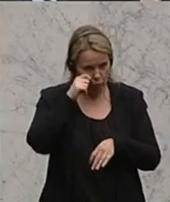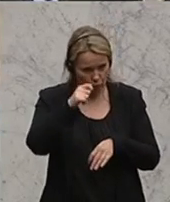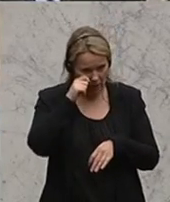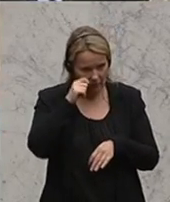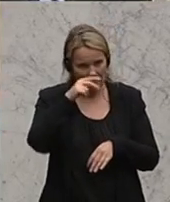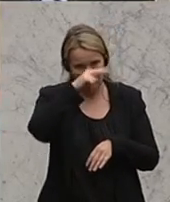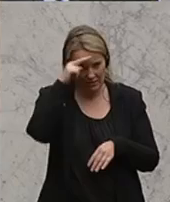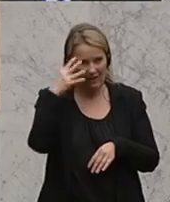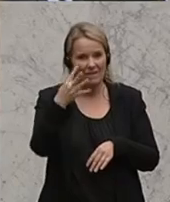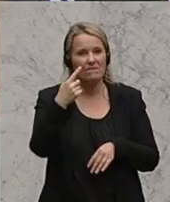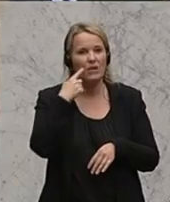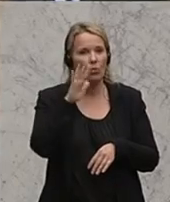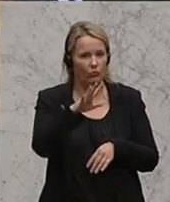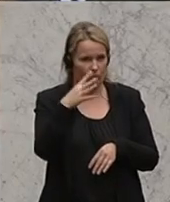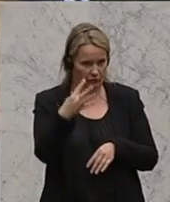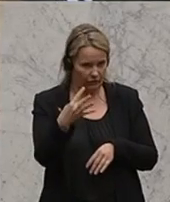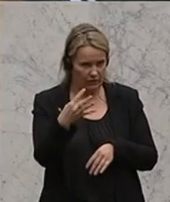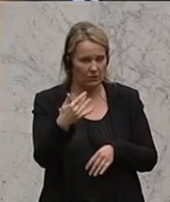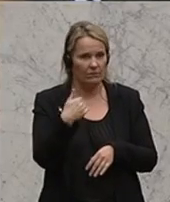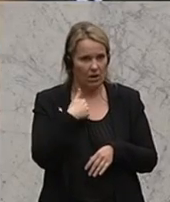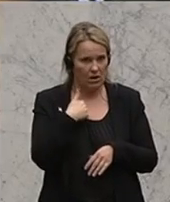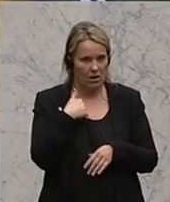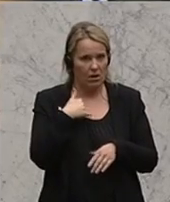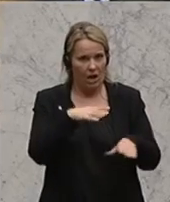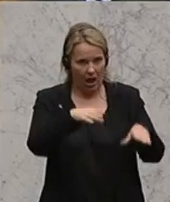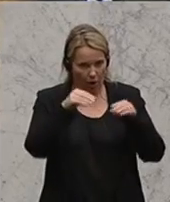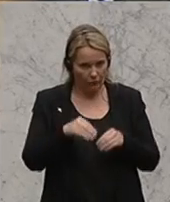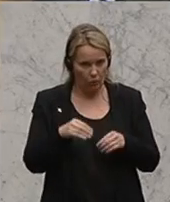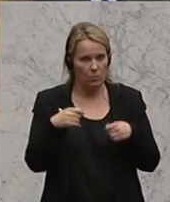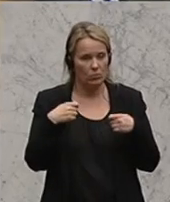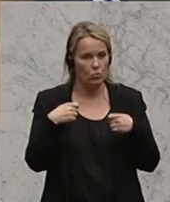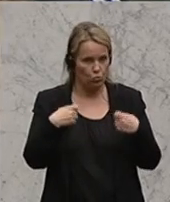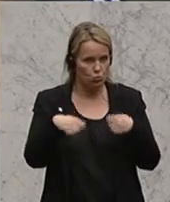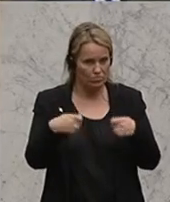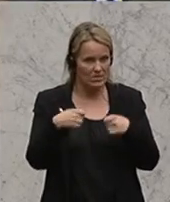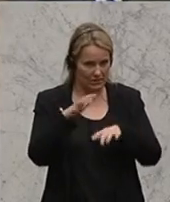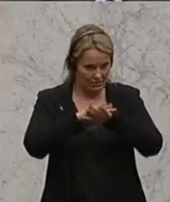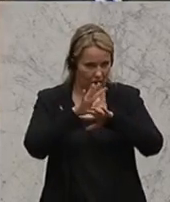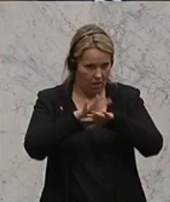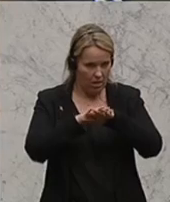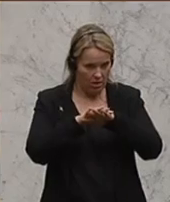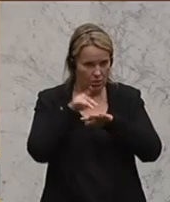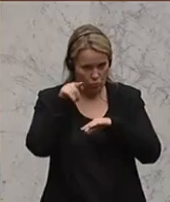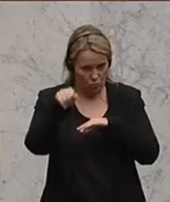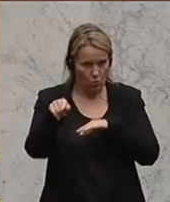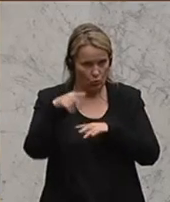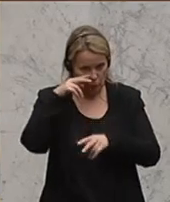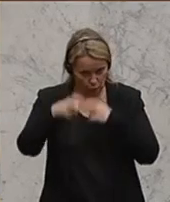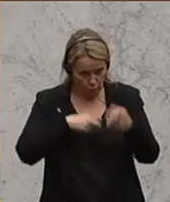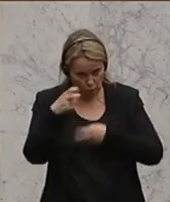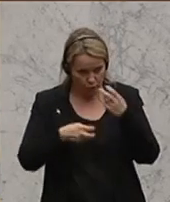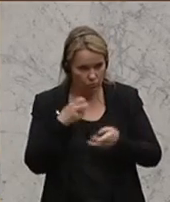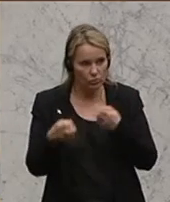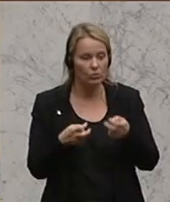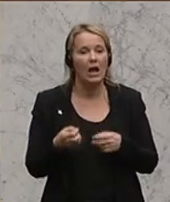der Nacht, 4.45 Uhr, aufgenommen in der Gummizelle. Also in der Gummizelle wurde die Dame untersucht.